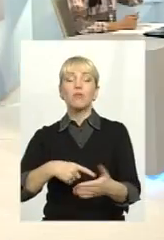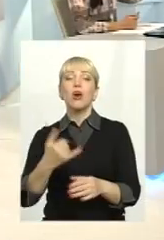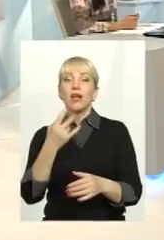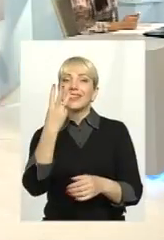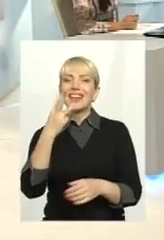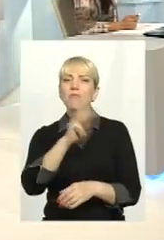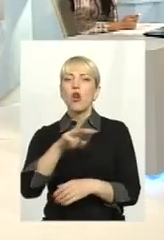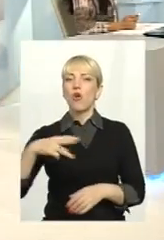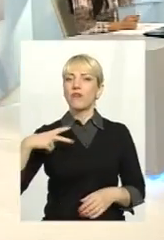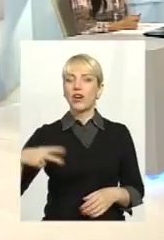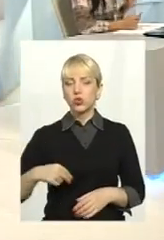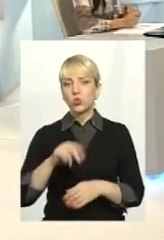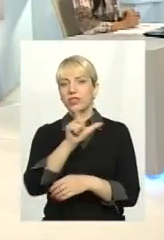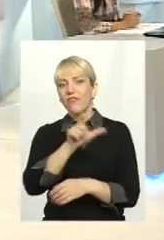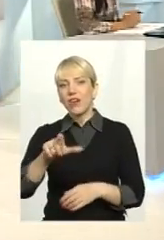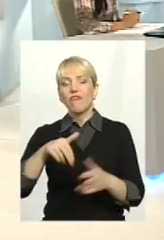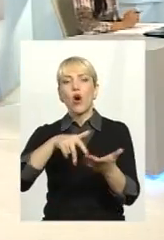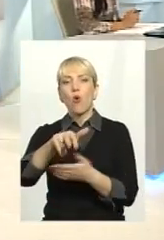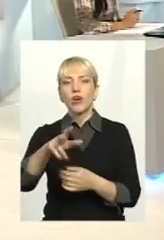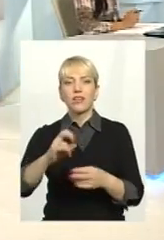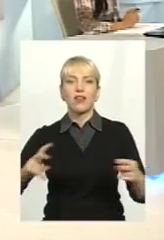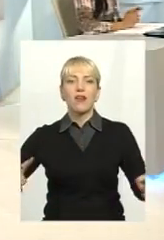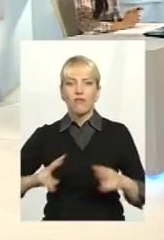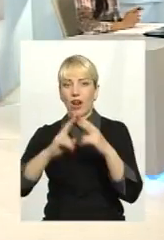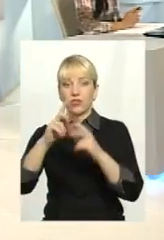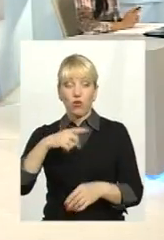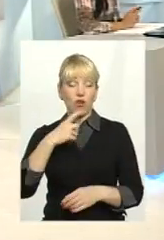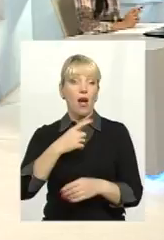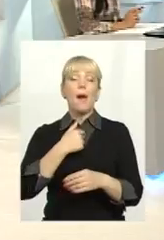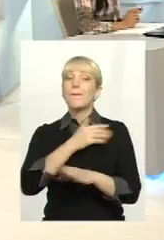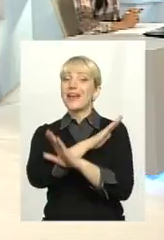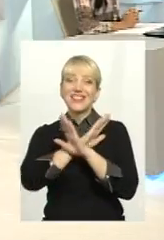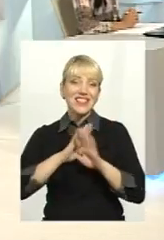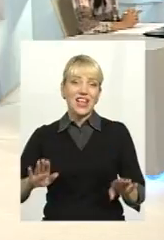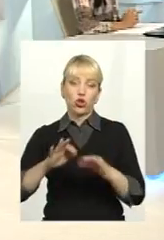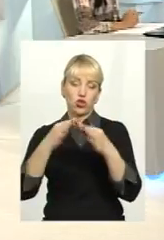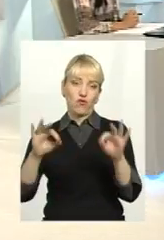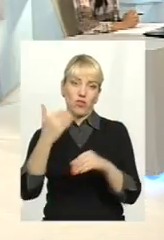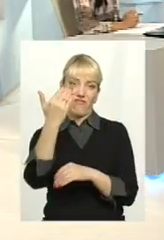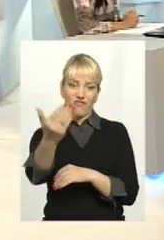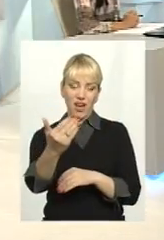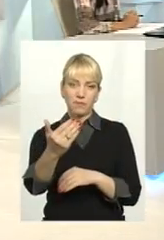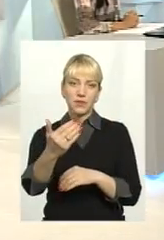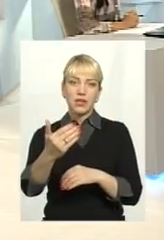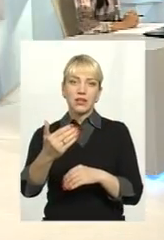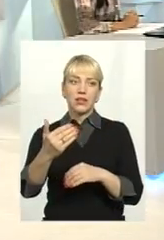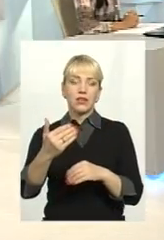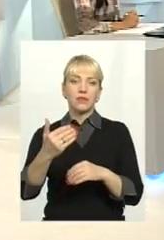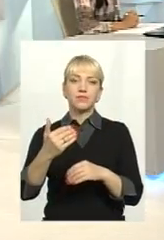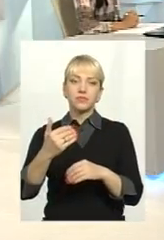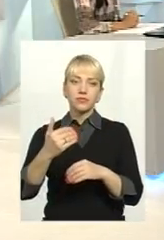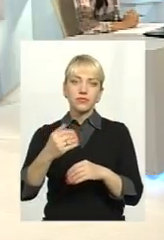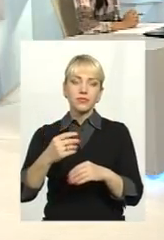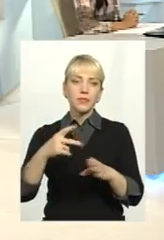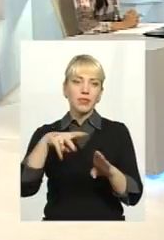французів виходять на вулиці Франції і кажуть, ми не дозволимо вам наїжджати на трудове законодавство.